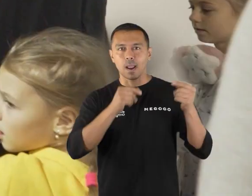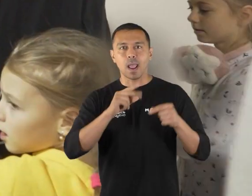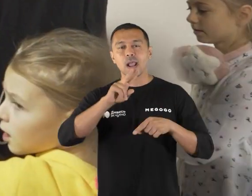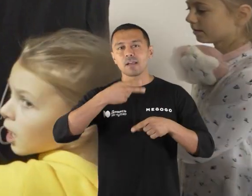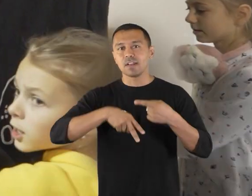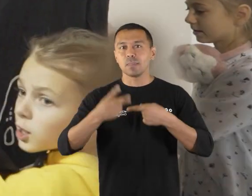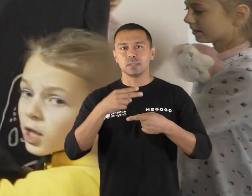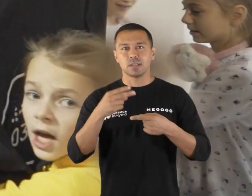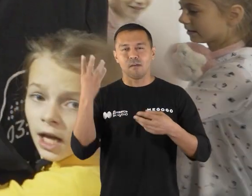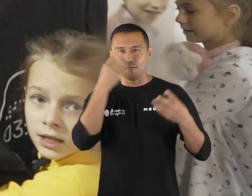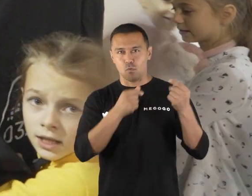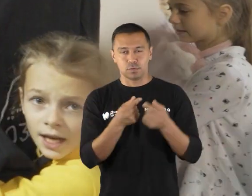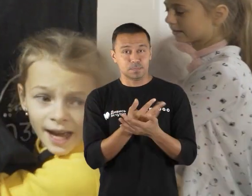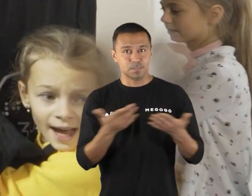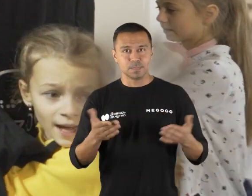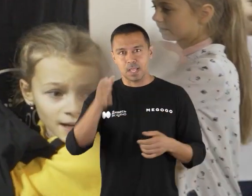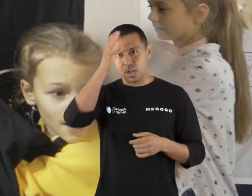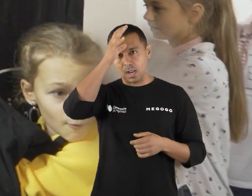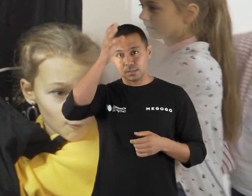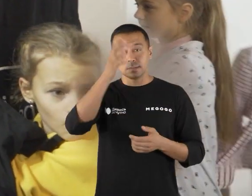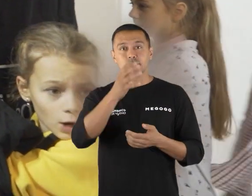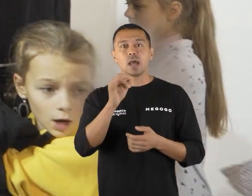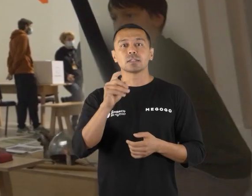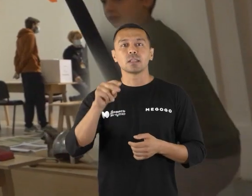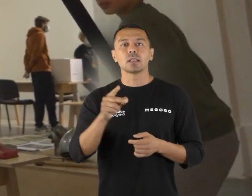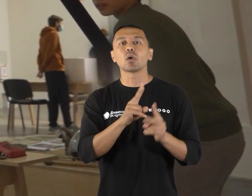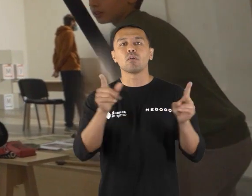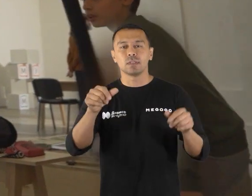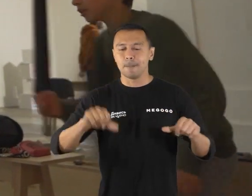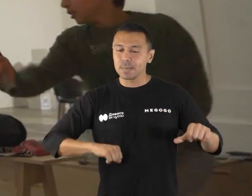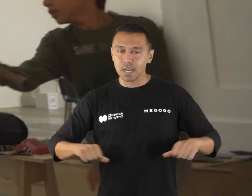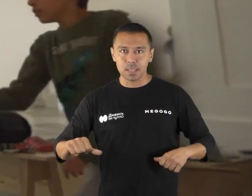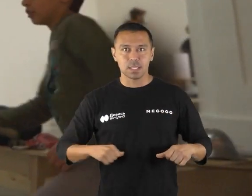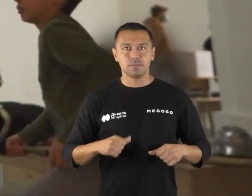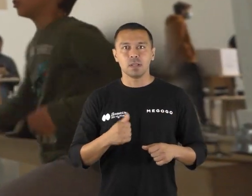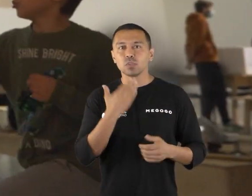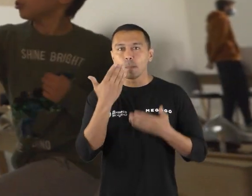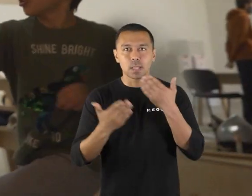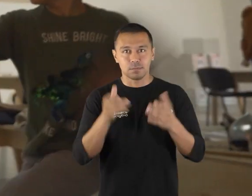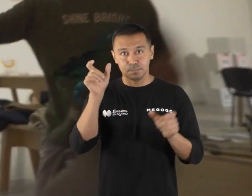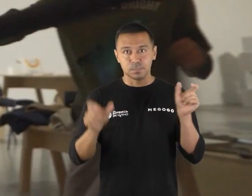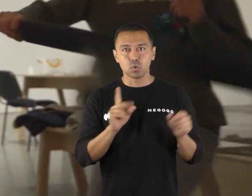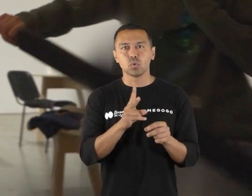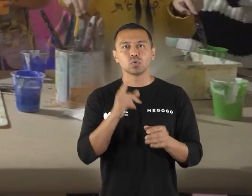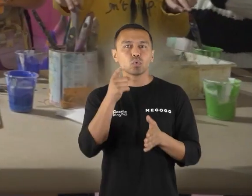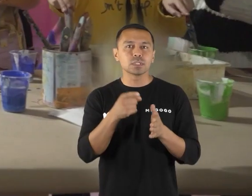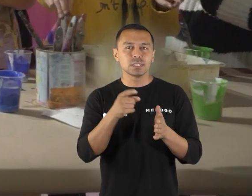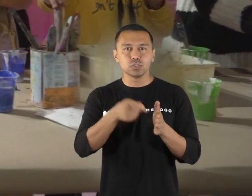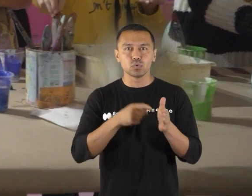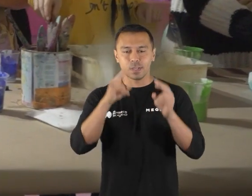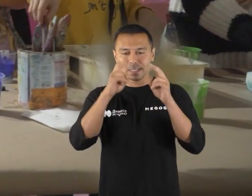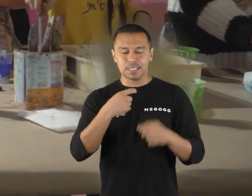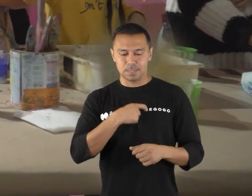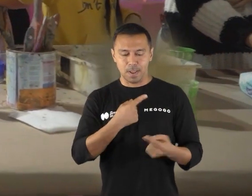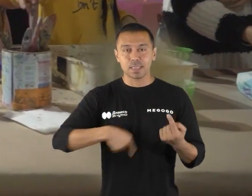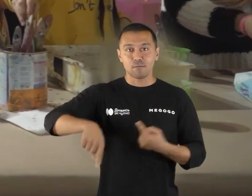еквілібрістика і фокуси. Неосвітній арсенал. Для кого він? Для бешкетників і допитливих, для тих, хто досліджує себе та